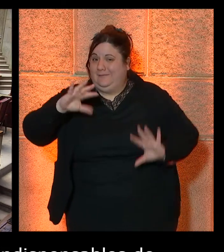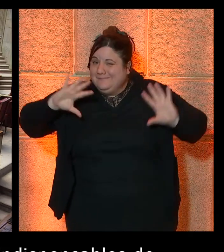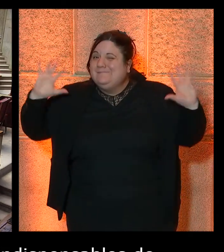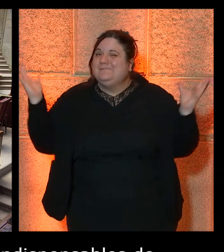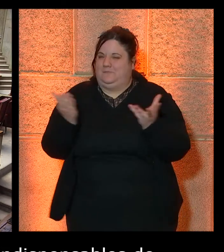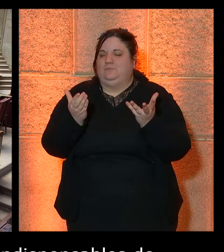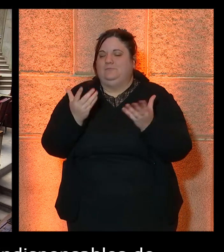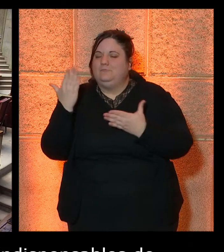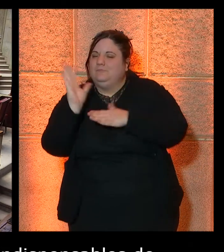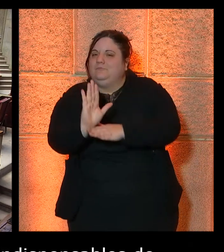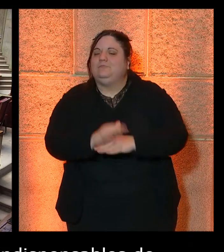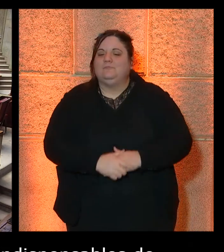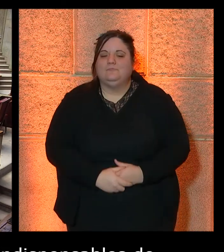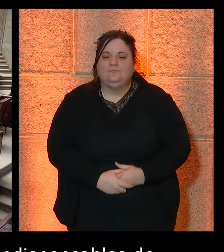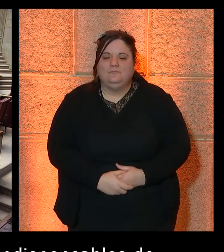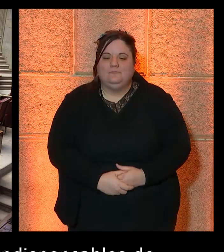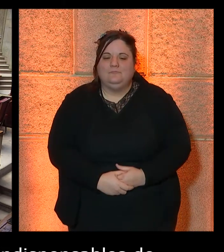Bonjour à toutes et à tous.